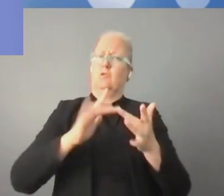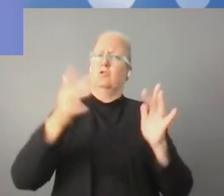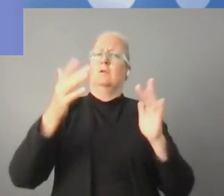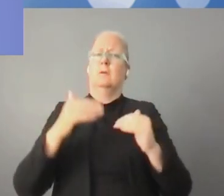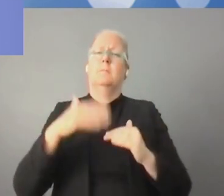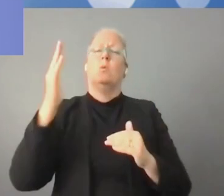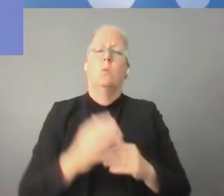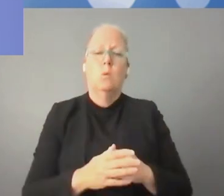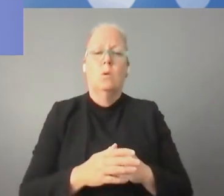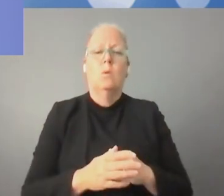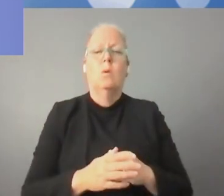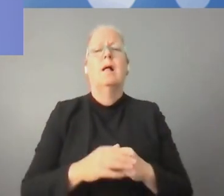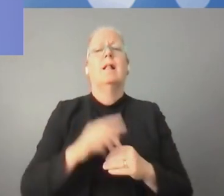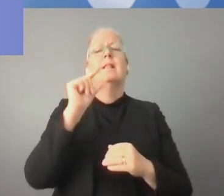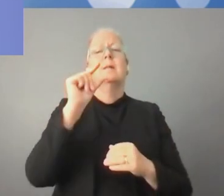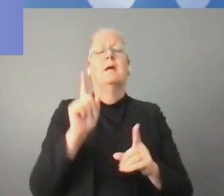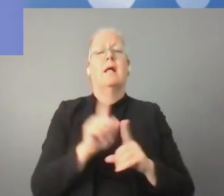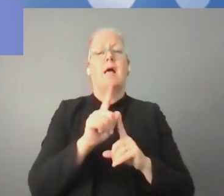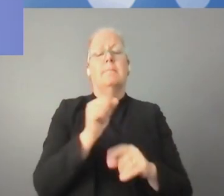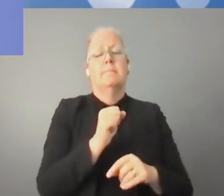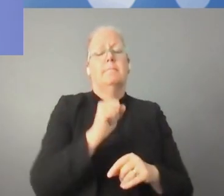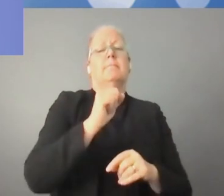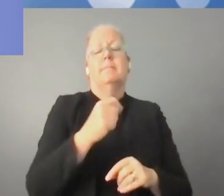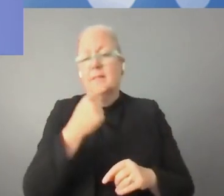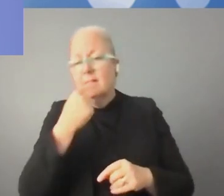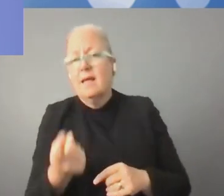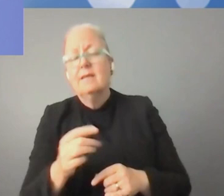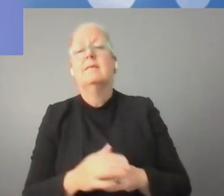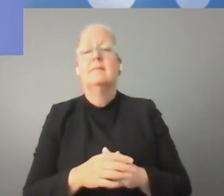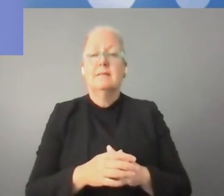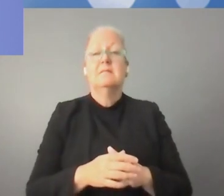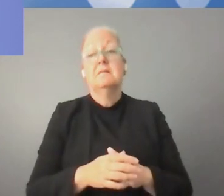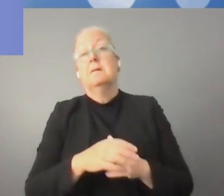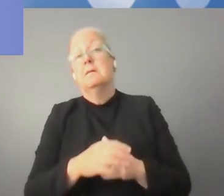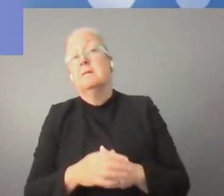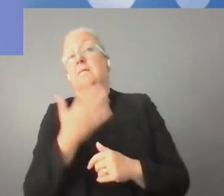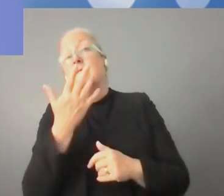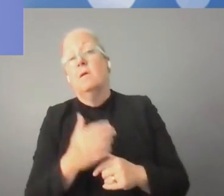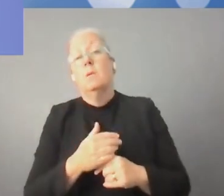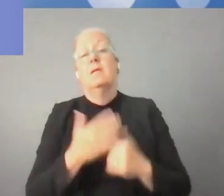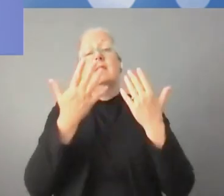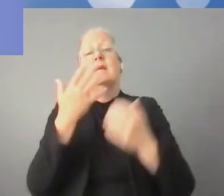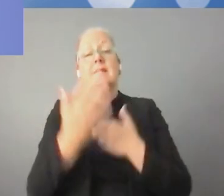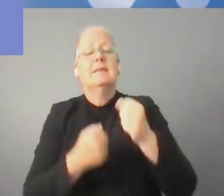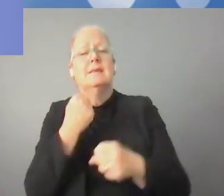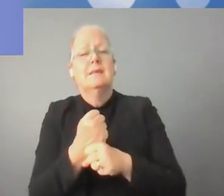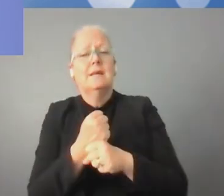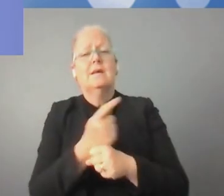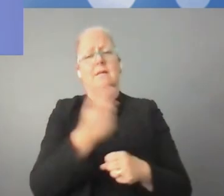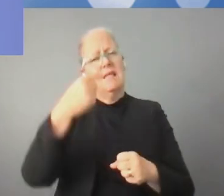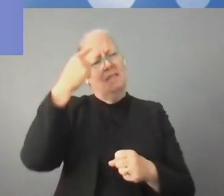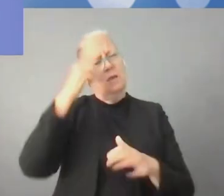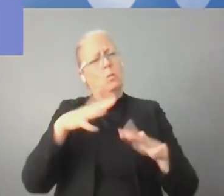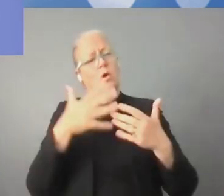نقول نستطيع إذن دفع هذه الرقمنا إلى الأمام قدومان. ولكن أيضاً فعلنا الكثير